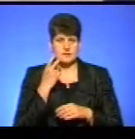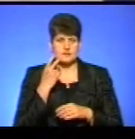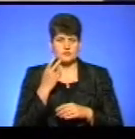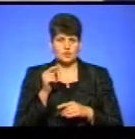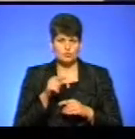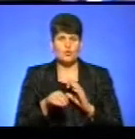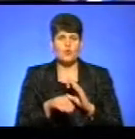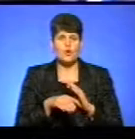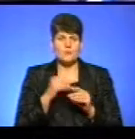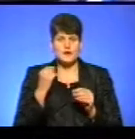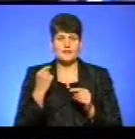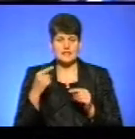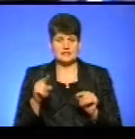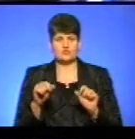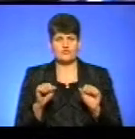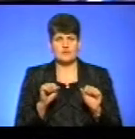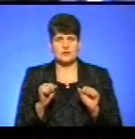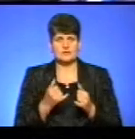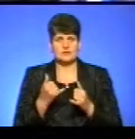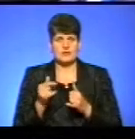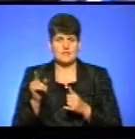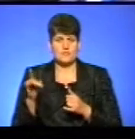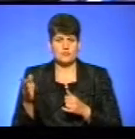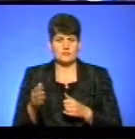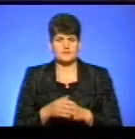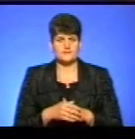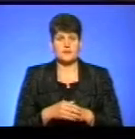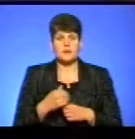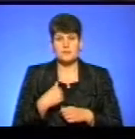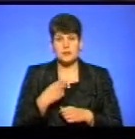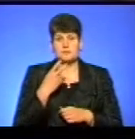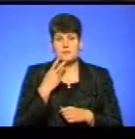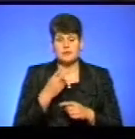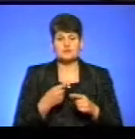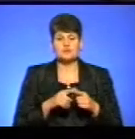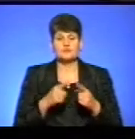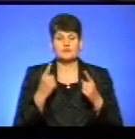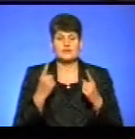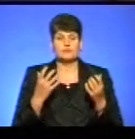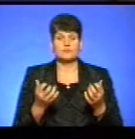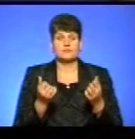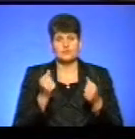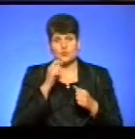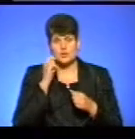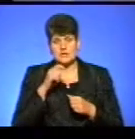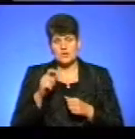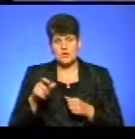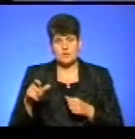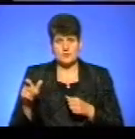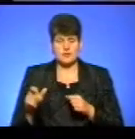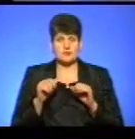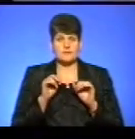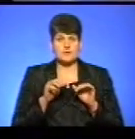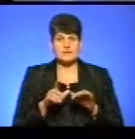обирали іншу владу на Європу. Ми бачимо цю суттєву підтримку українських громадян процесом